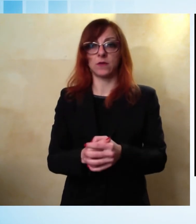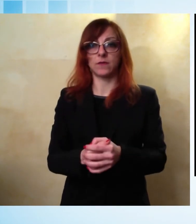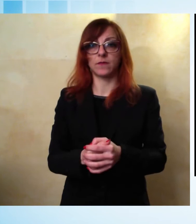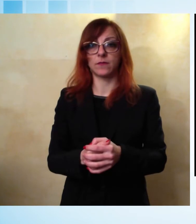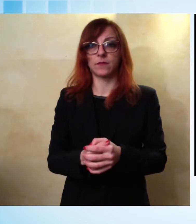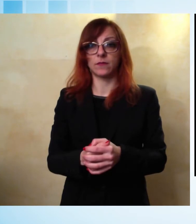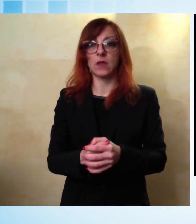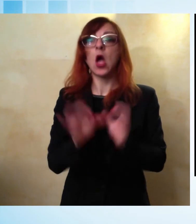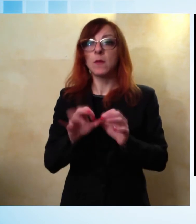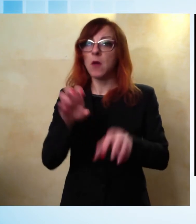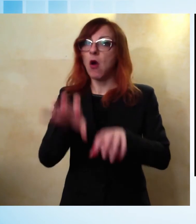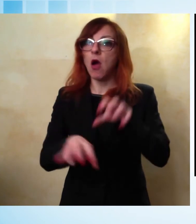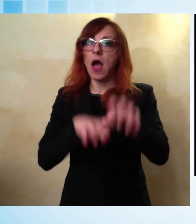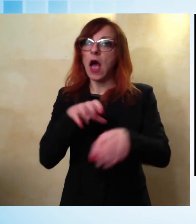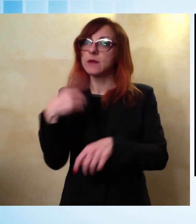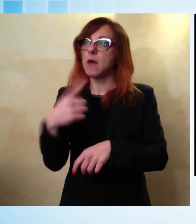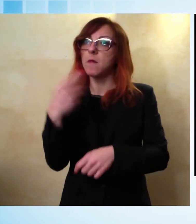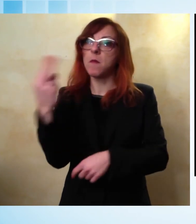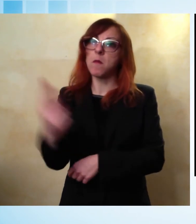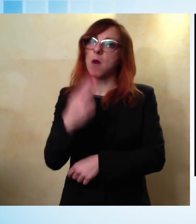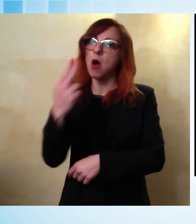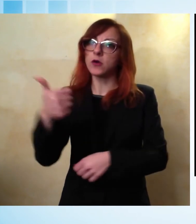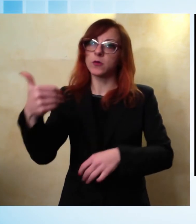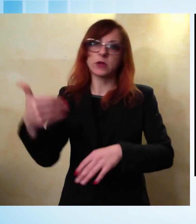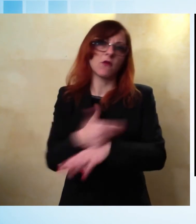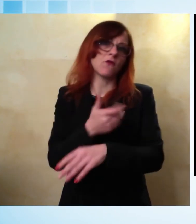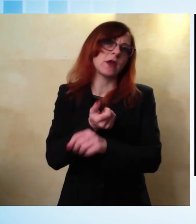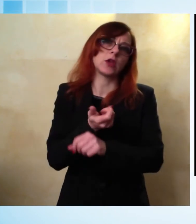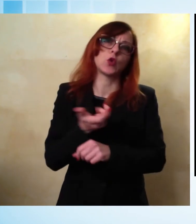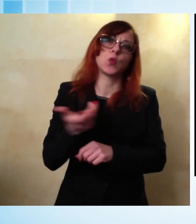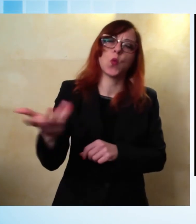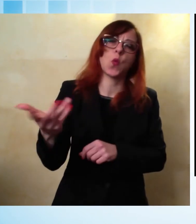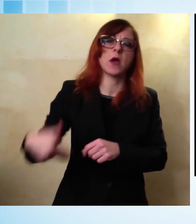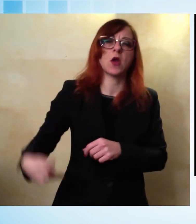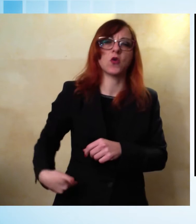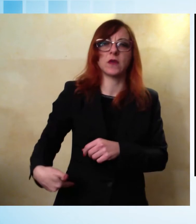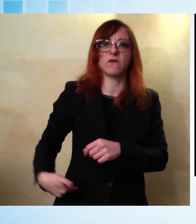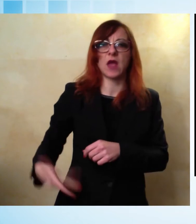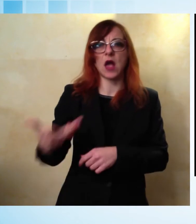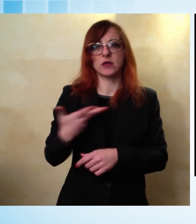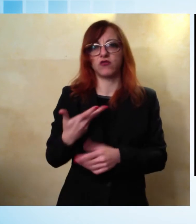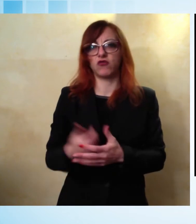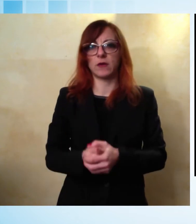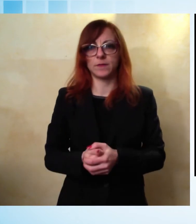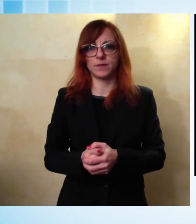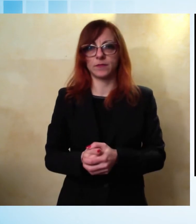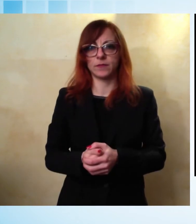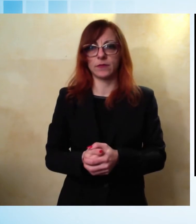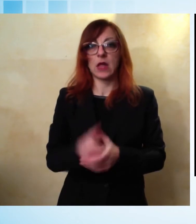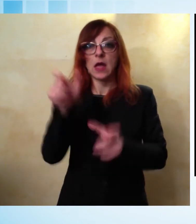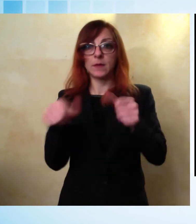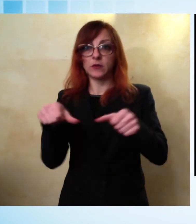morto a seguito delle profonde ferite che si era procurato ai fianchi nel tentativo di liberarsi. Alcuni residenti in via